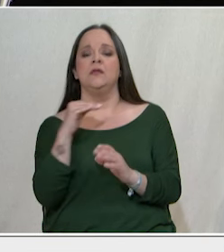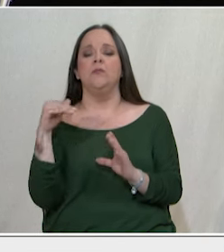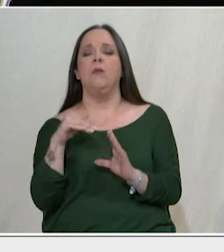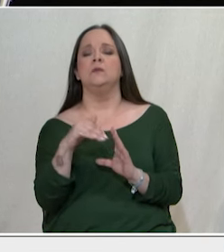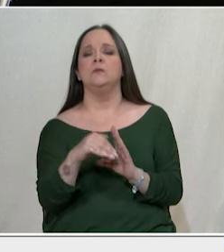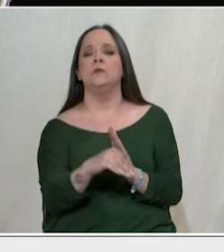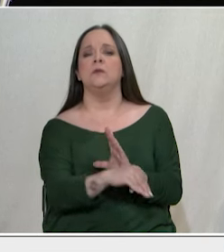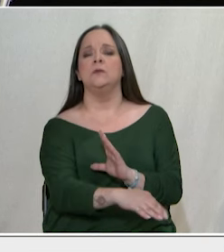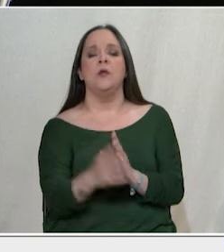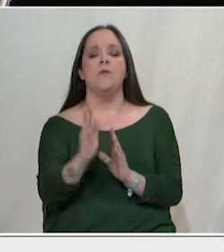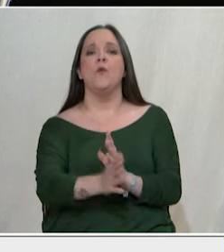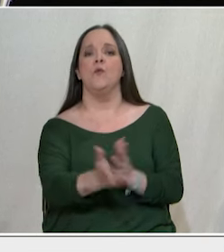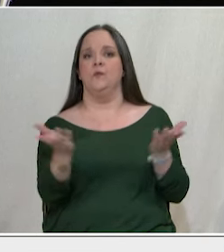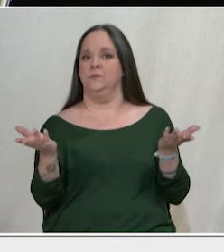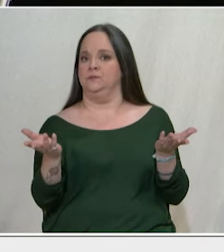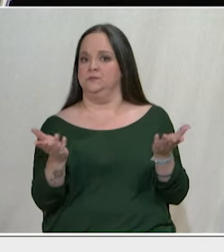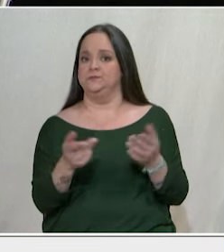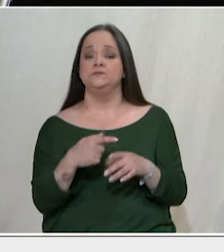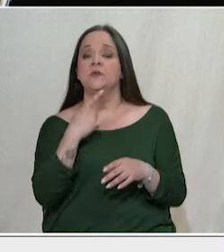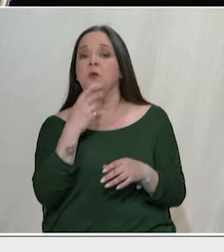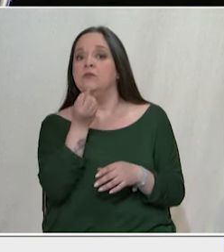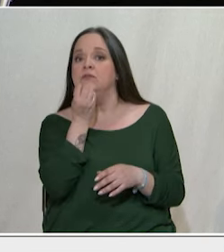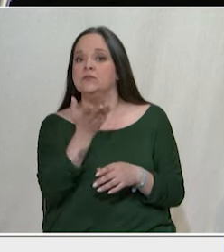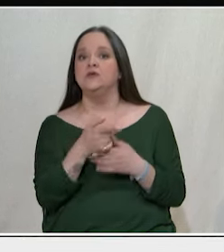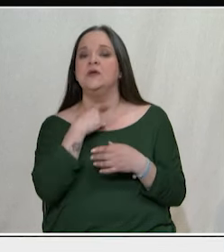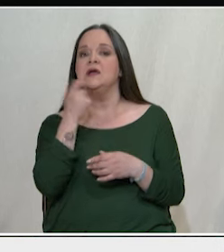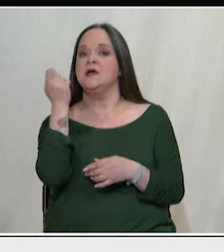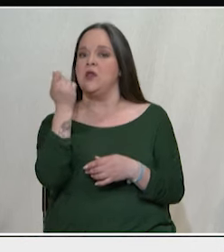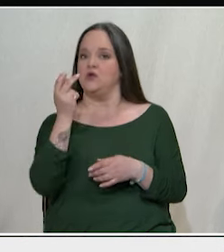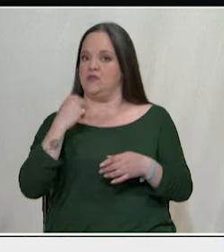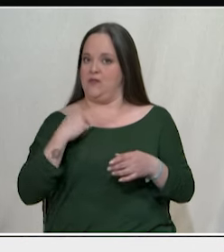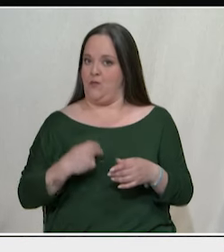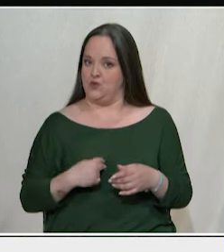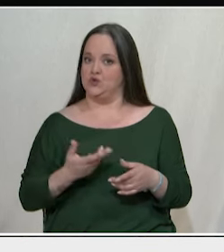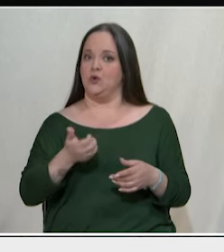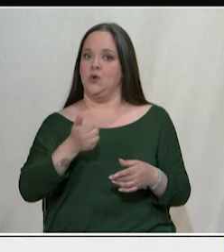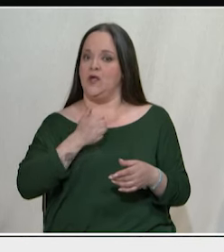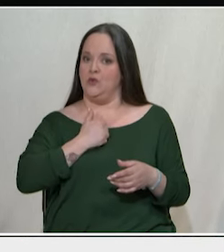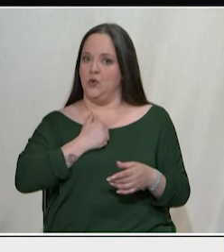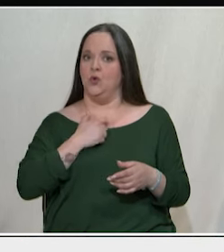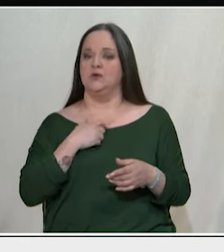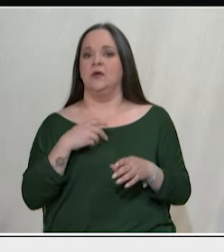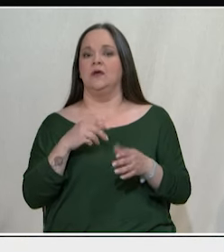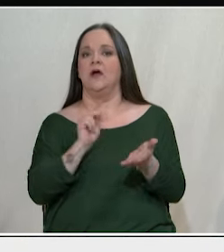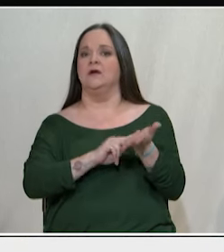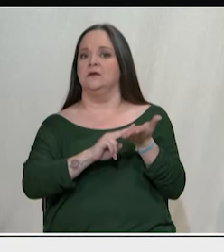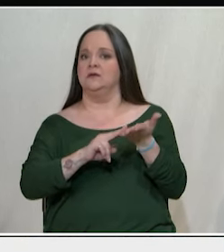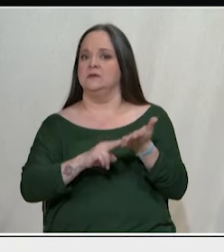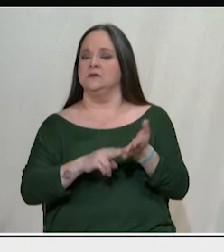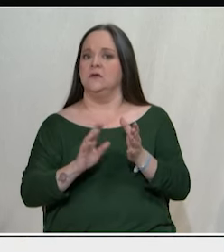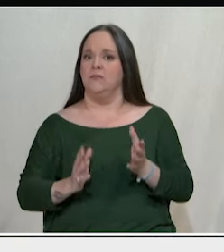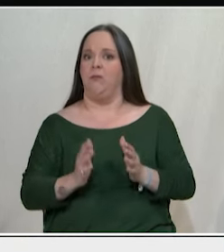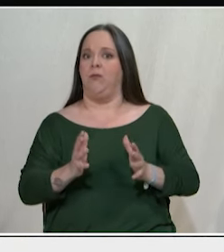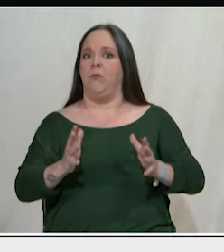αυτό. Σημαίνει ότι το χρέος δημόσιο, ιδιωτικό των ασφαλιστικών ταμείων συνεχίζει να μεγαλώνει. Σημαίνει ότι δεν γίνονται